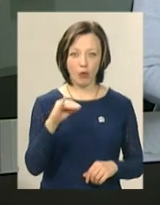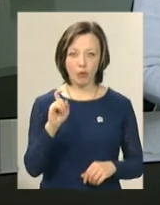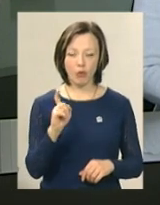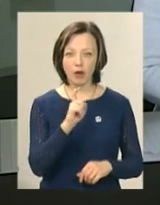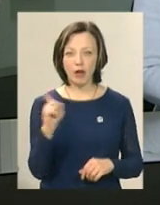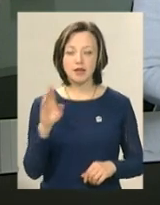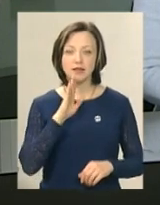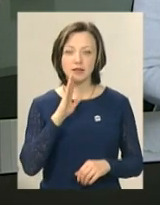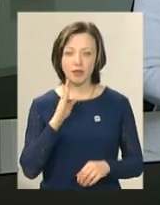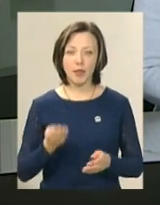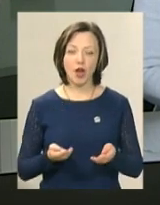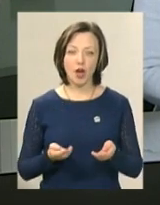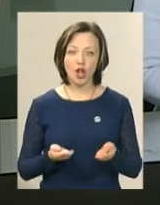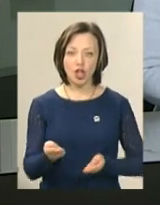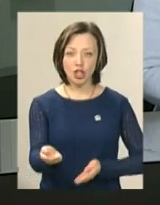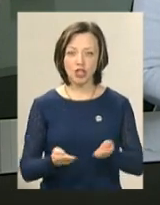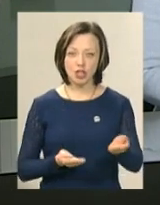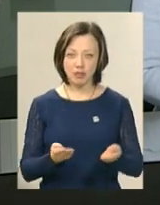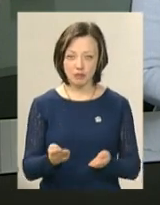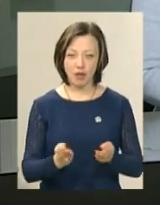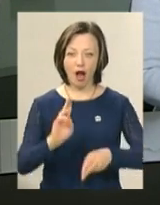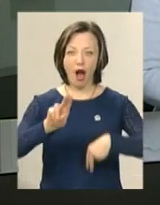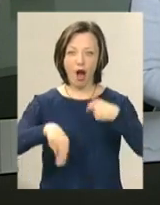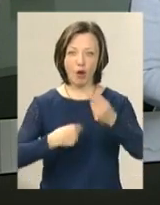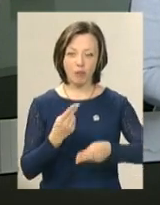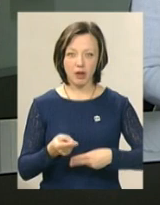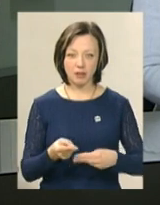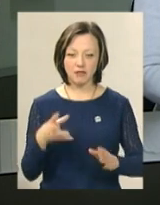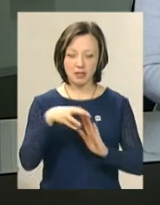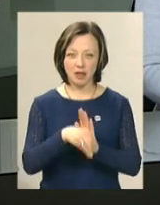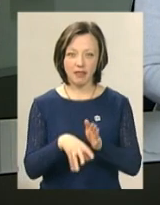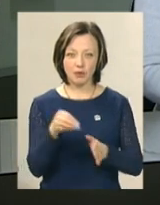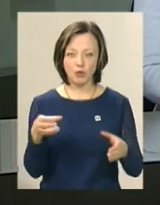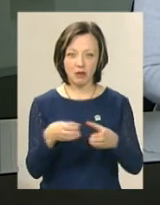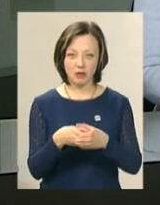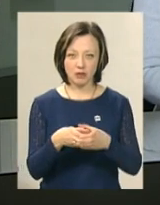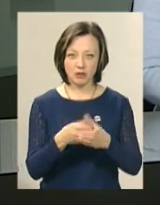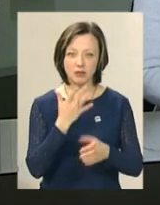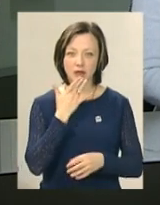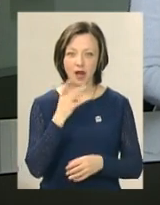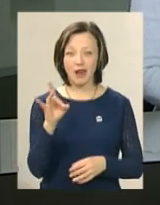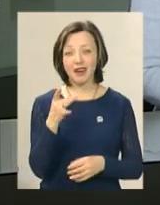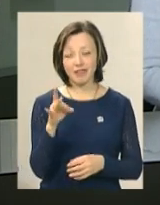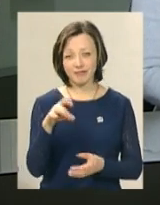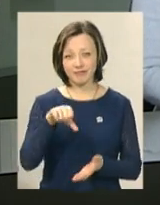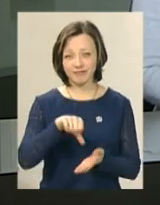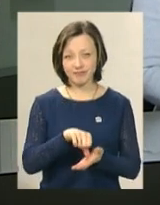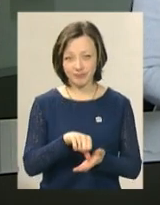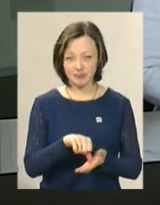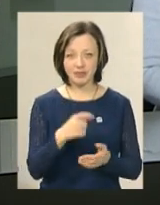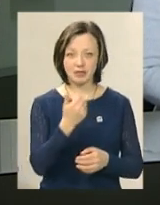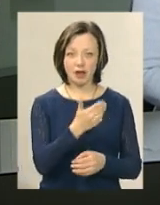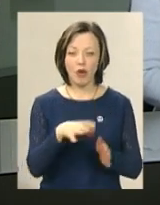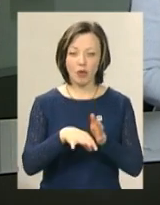виступить у лижному фристайлі в розділі «Акробатика». У складі національної збірної вона представить Рівненщину. Зробити вибір на